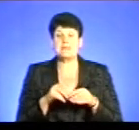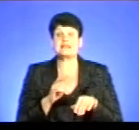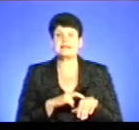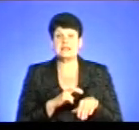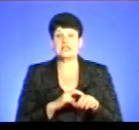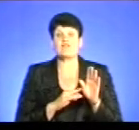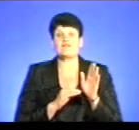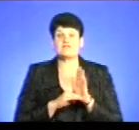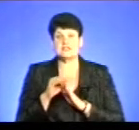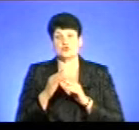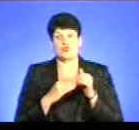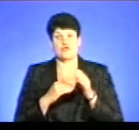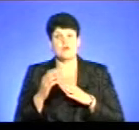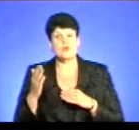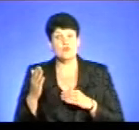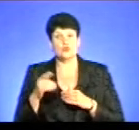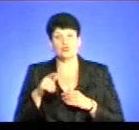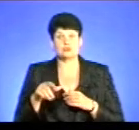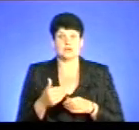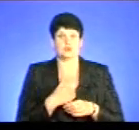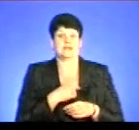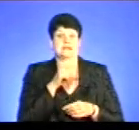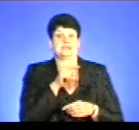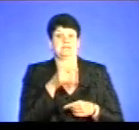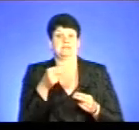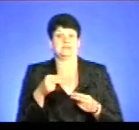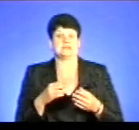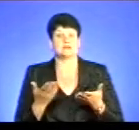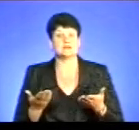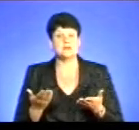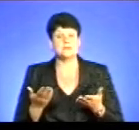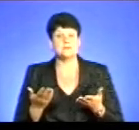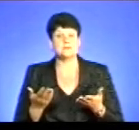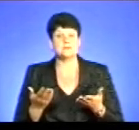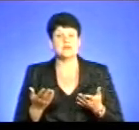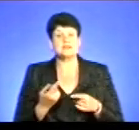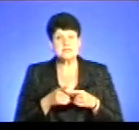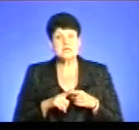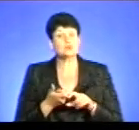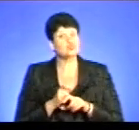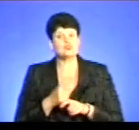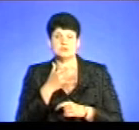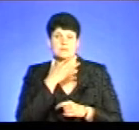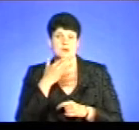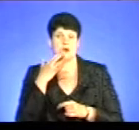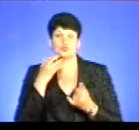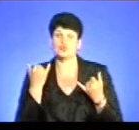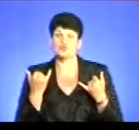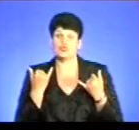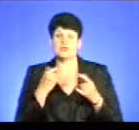висококваліфікований, людина саме хотіла з ним підписати декларацію. Тобто, це дуже багато сьогодні